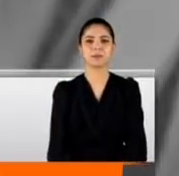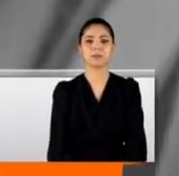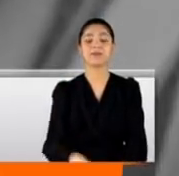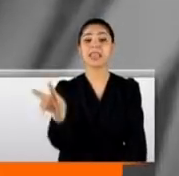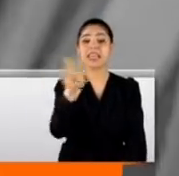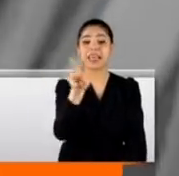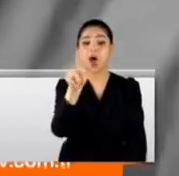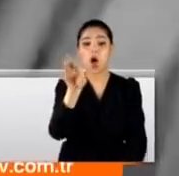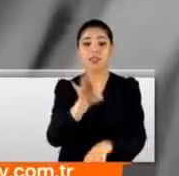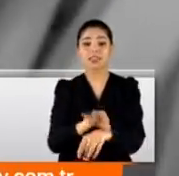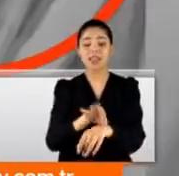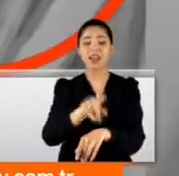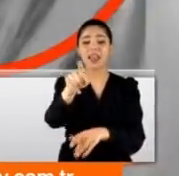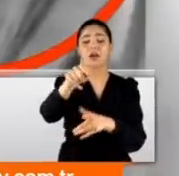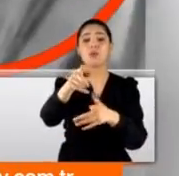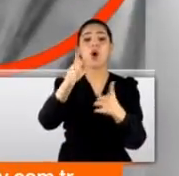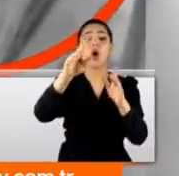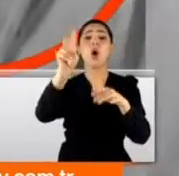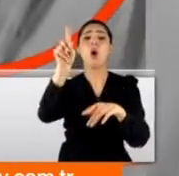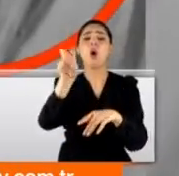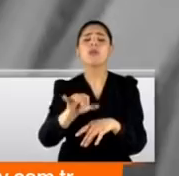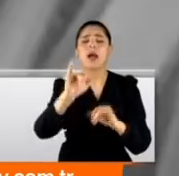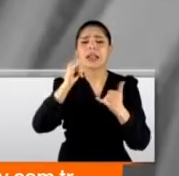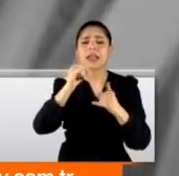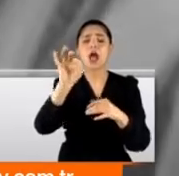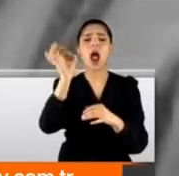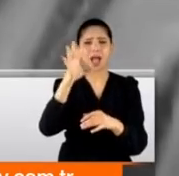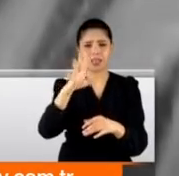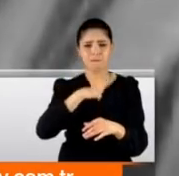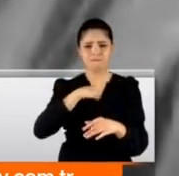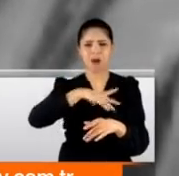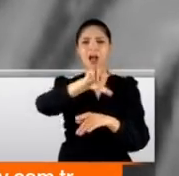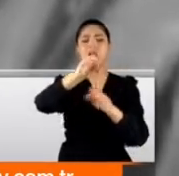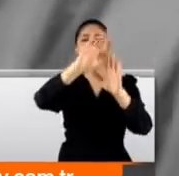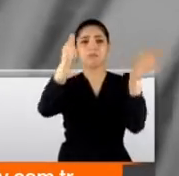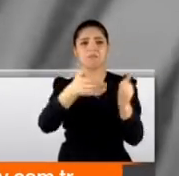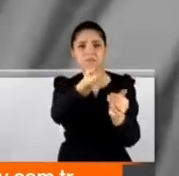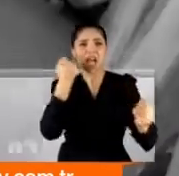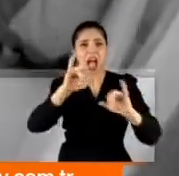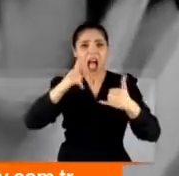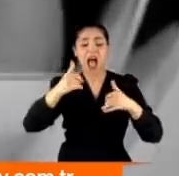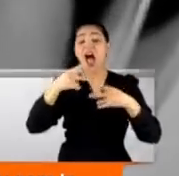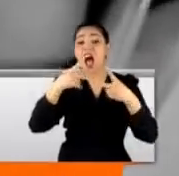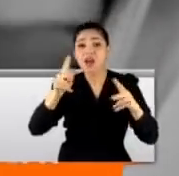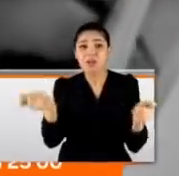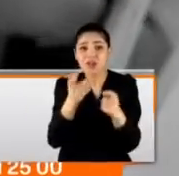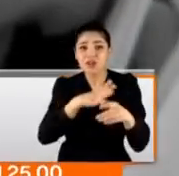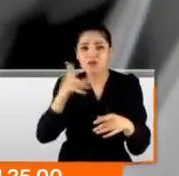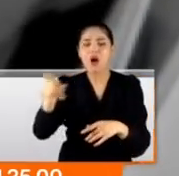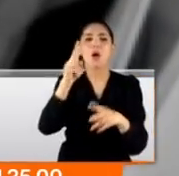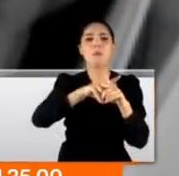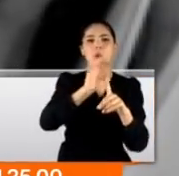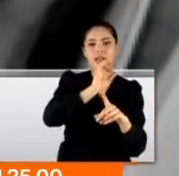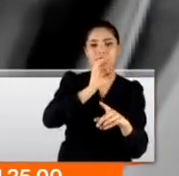İkili tam o sıra oksijen tüpüyle içinde 18 kilogram altın bulunan kasayı açmaya çalışıyordu. Polis seslenince neye